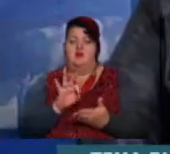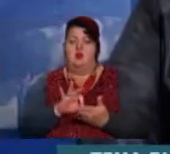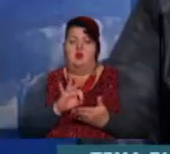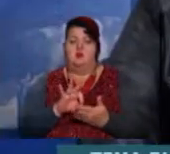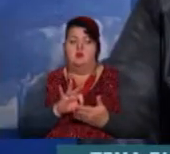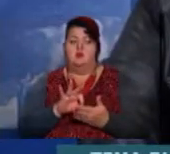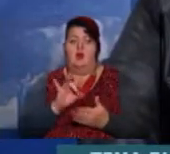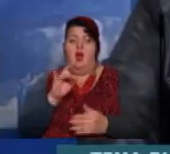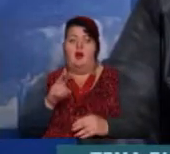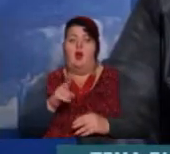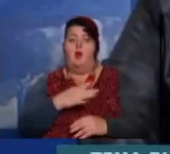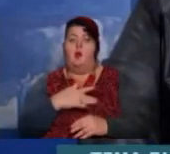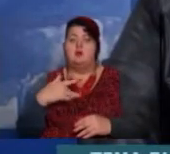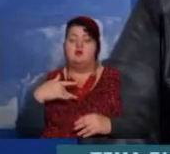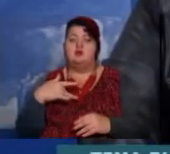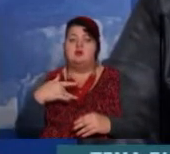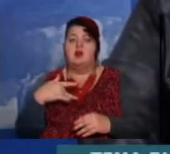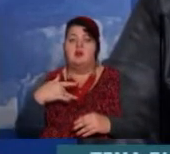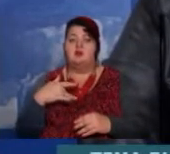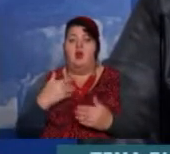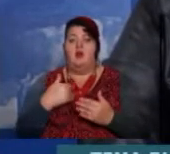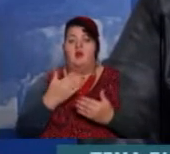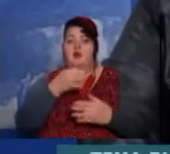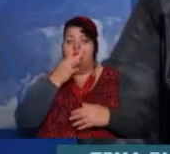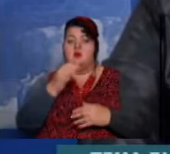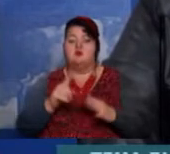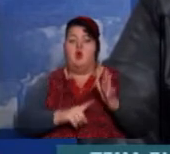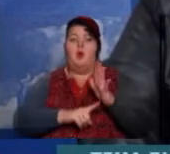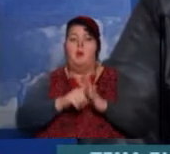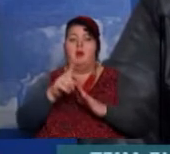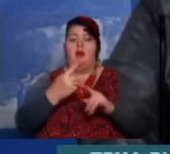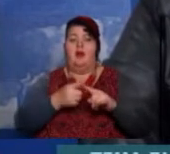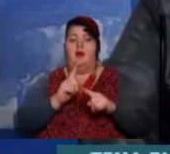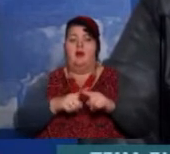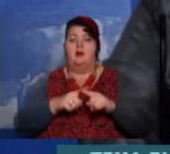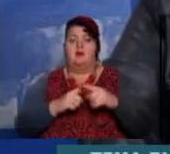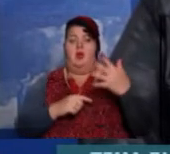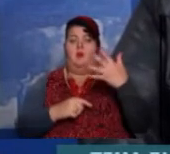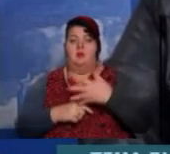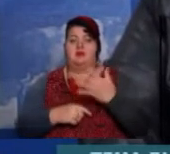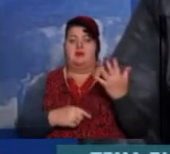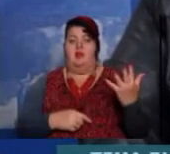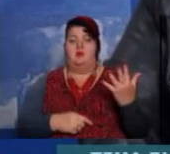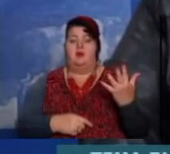молочних залоз? Я вам скажу, що пік цього заболівання приходиться на 55